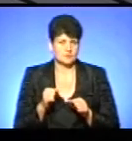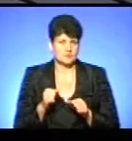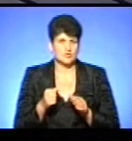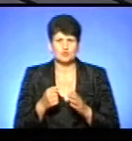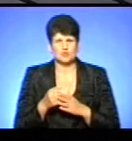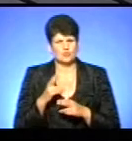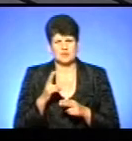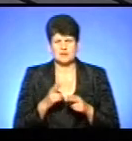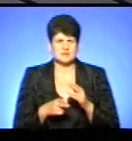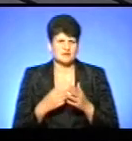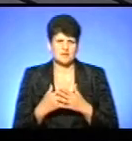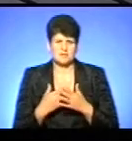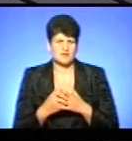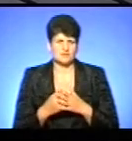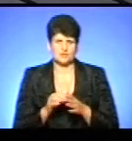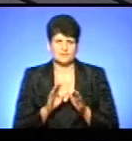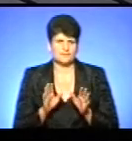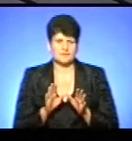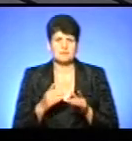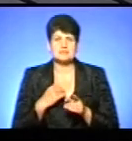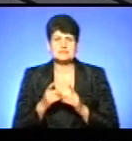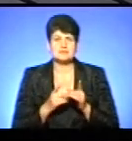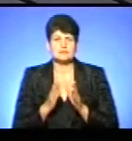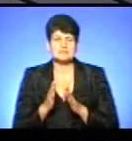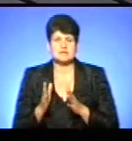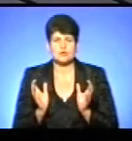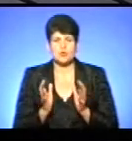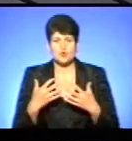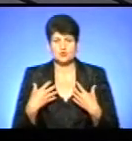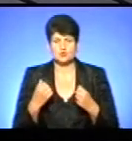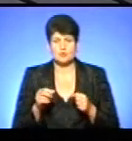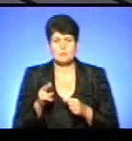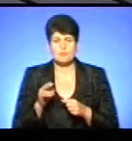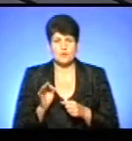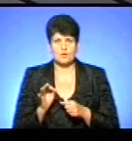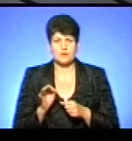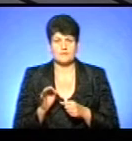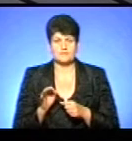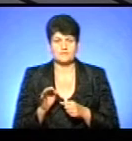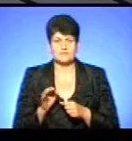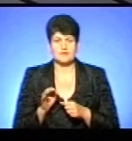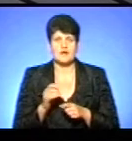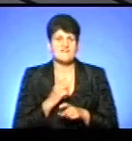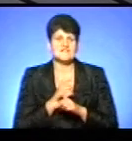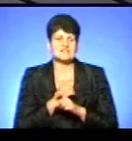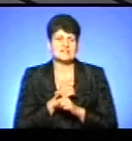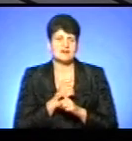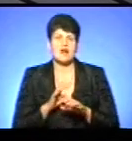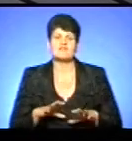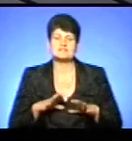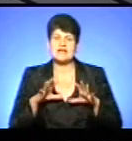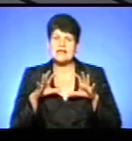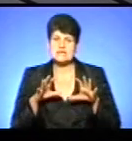кінця, напевно, що ми змінюємо систему охорони здоров'я по австралійській моделі. Як правило, сьогодні